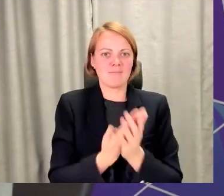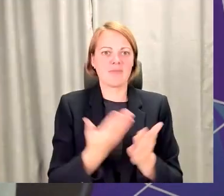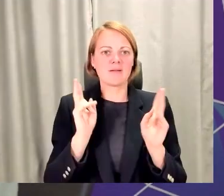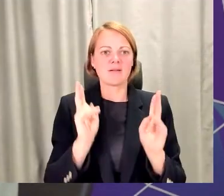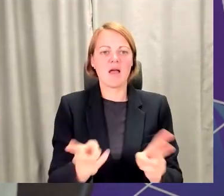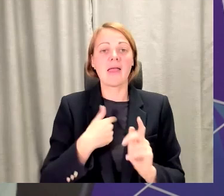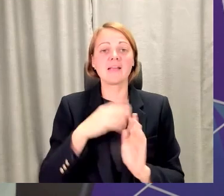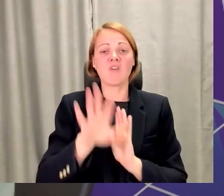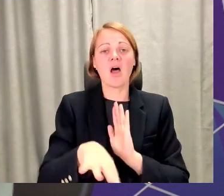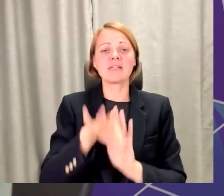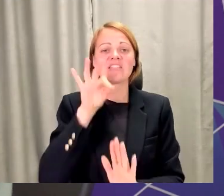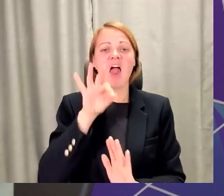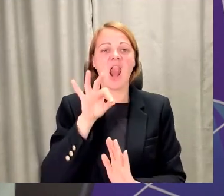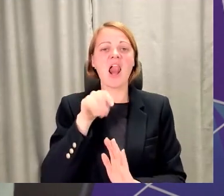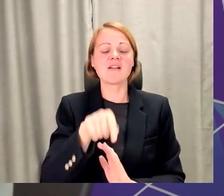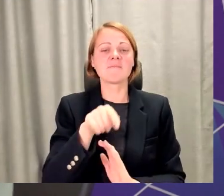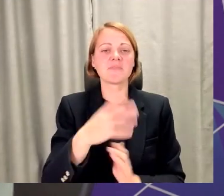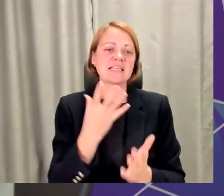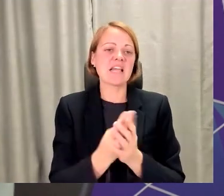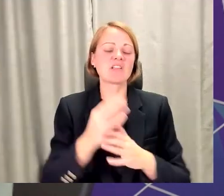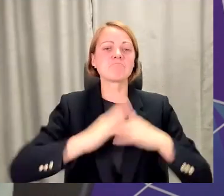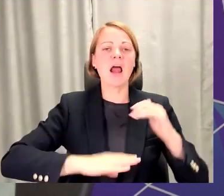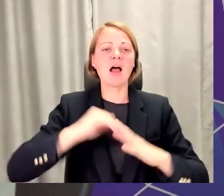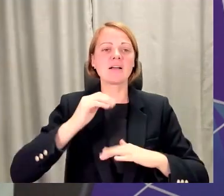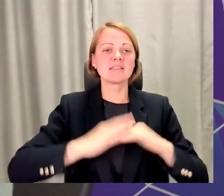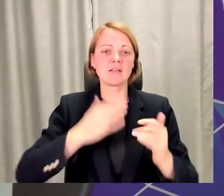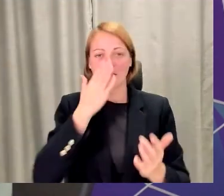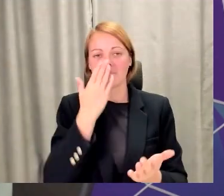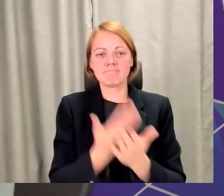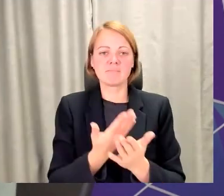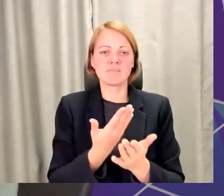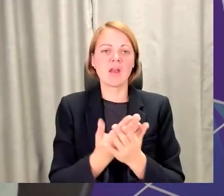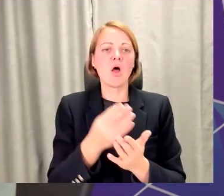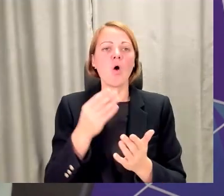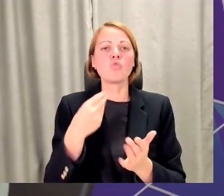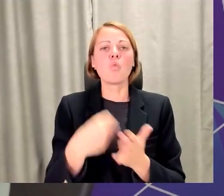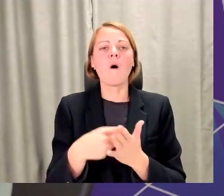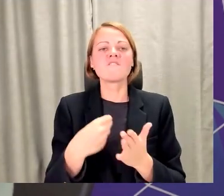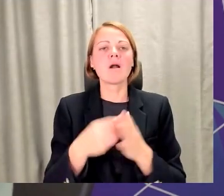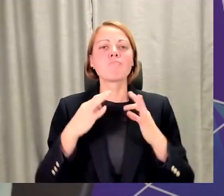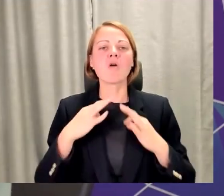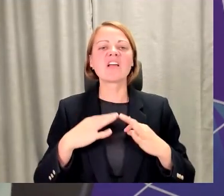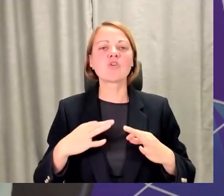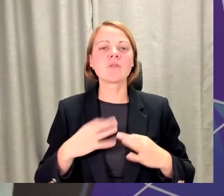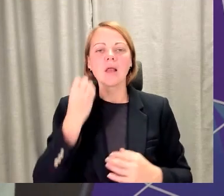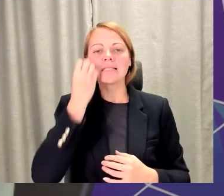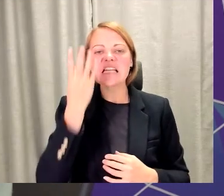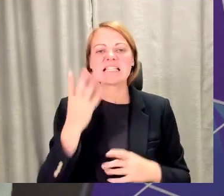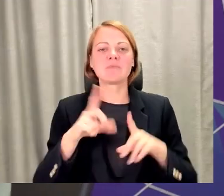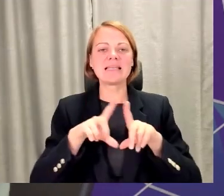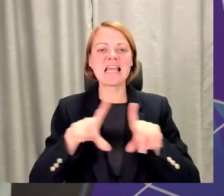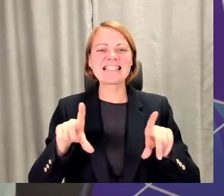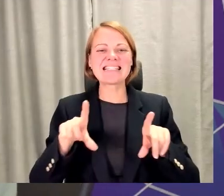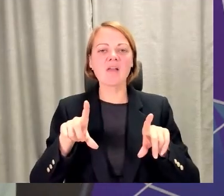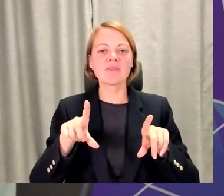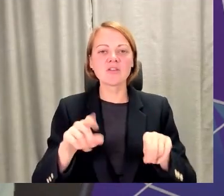varu šis savs prasmes aiziet novērtēt, mums profesionālās izglītības iestādes to piedāvā, novērtēt to, kas man jau ir,